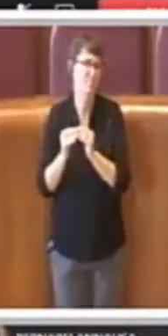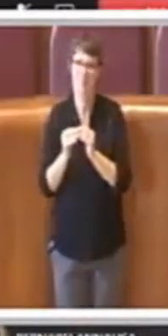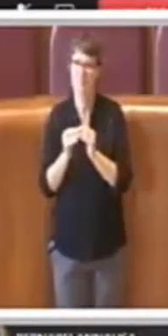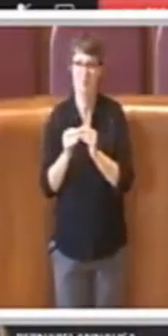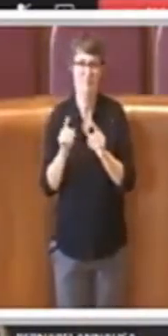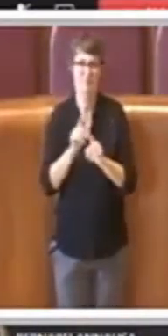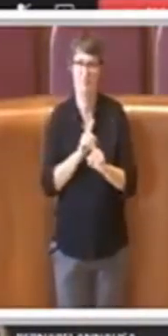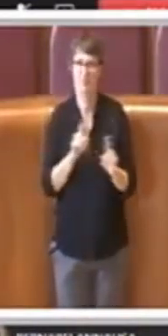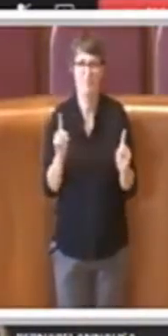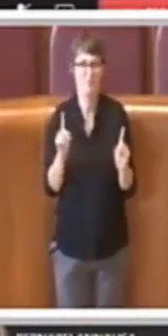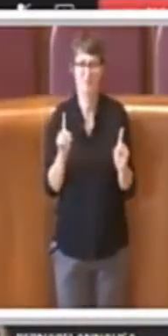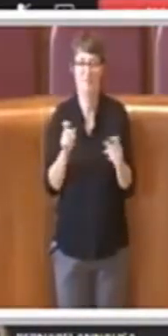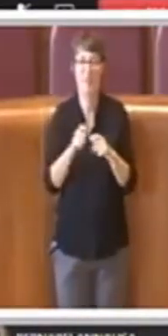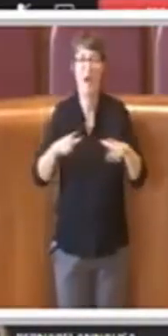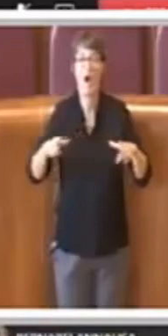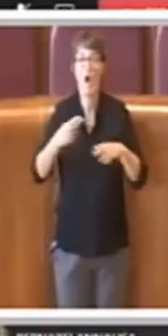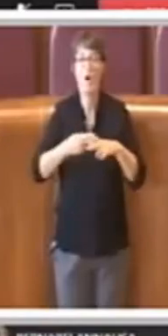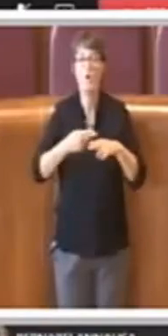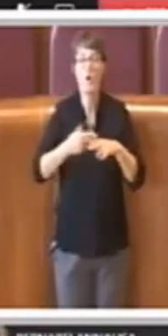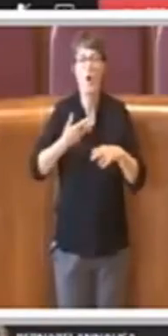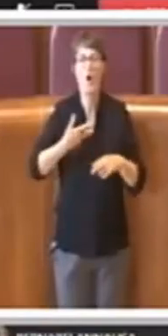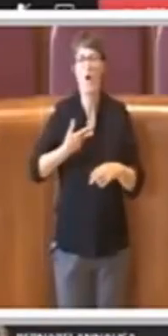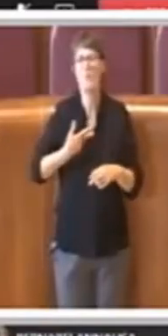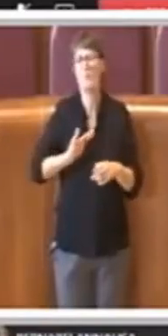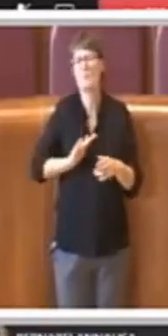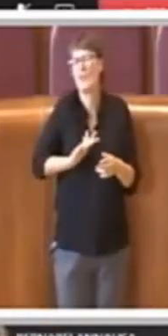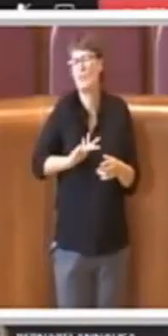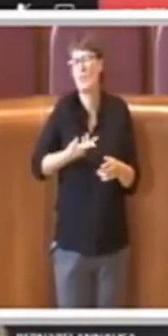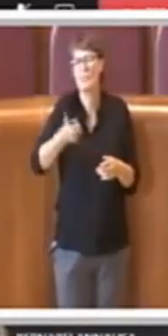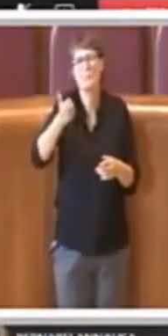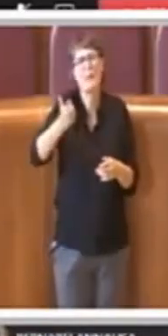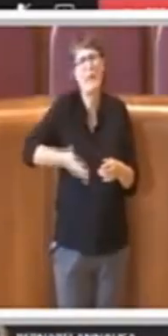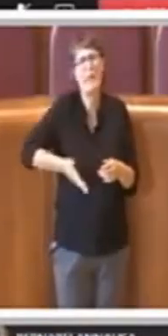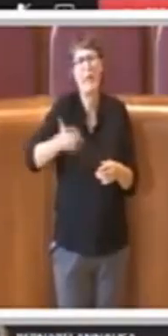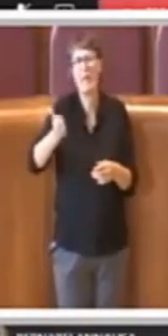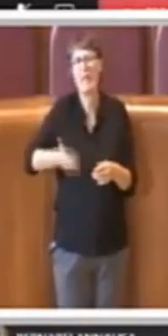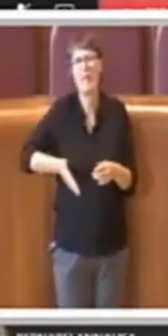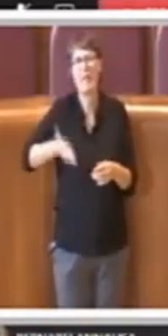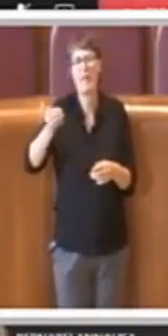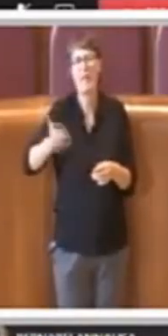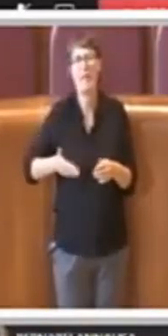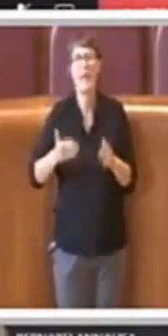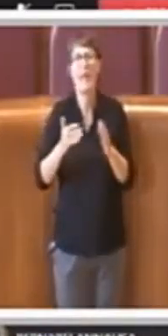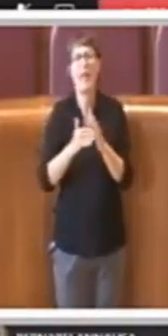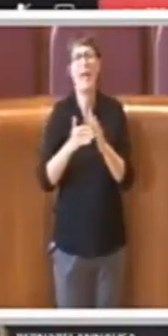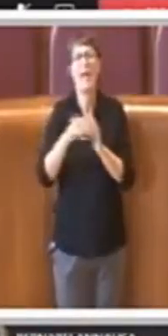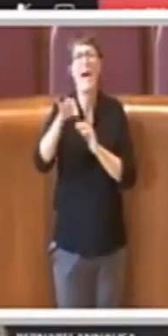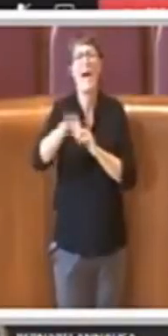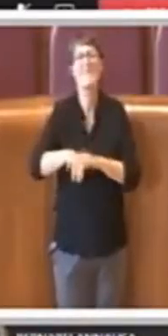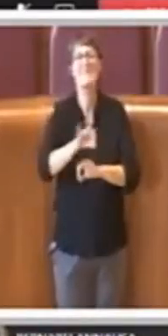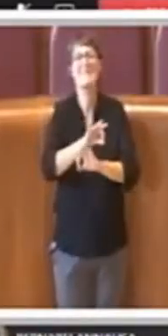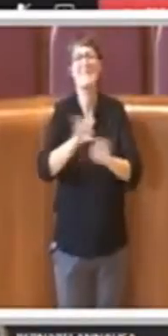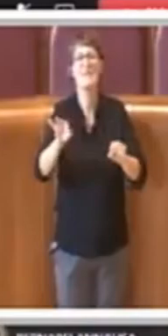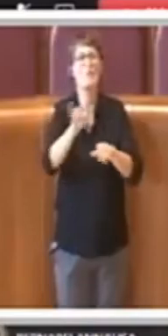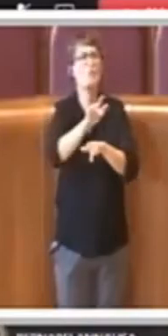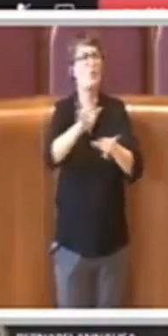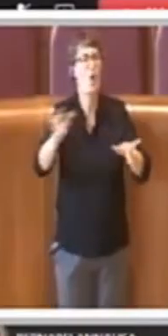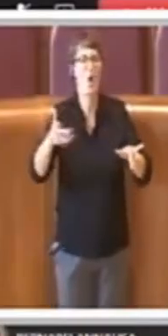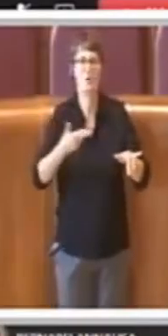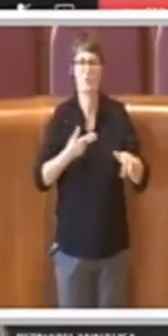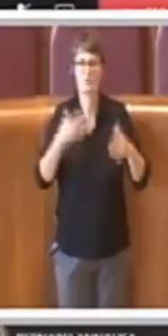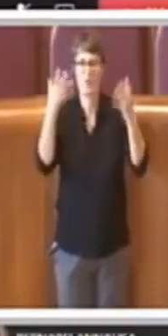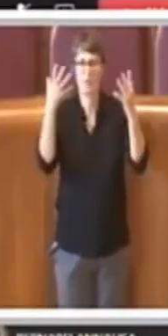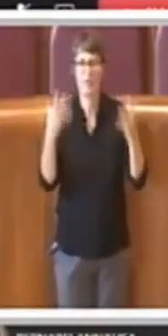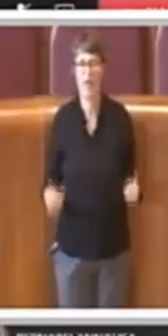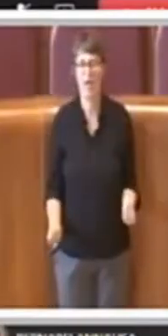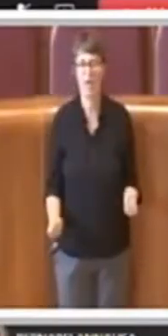dovremmo incentivare il fatto che questi appartamenti vengano affittati ed affittati legalmente ed affittati con determinate